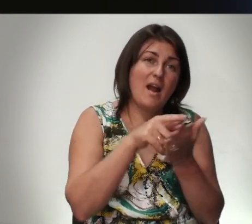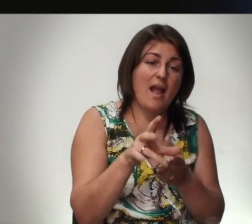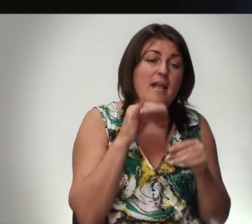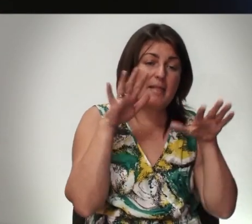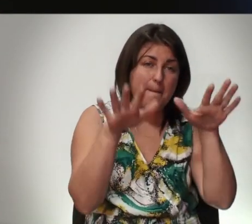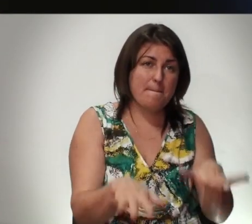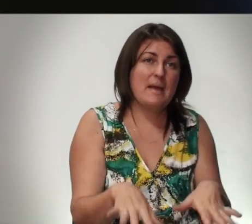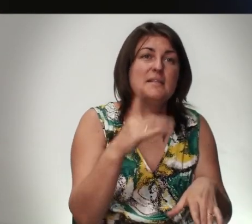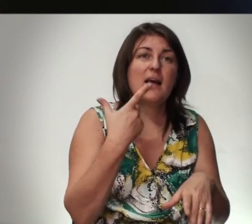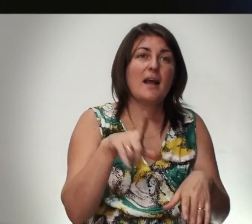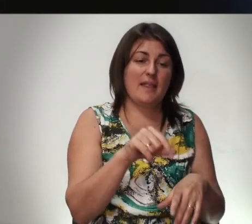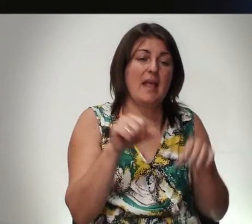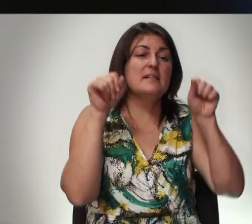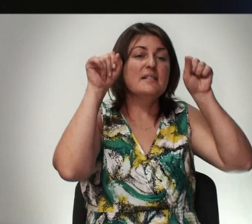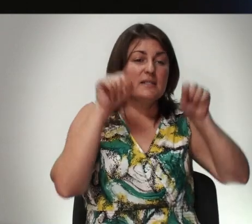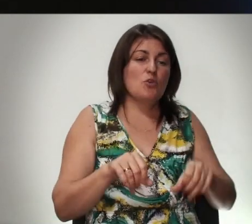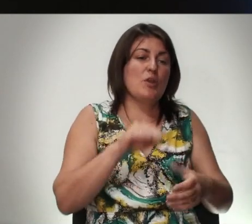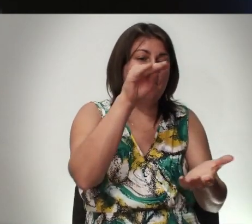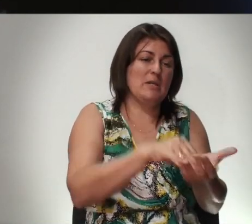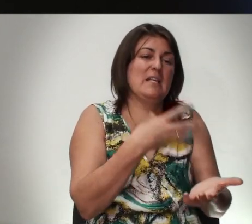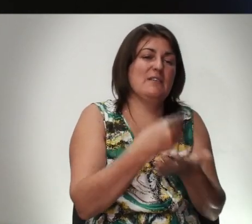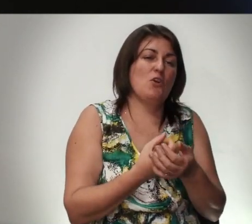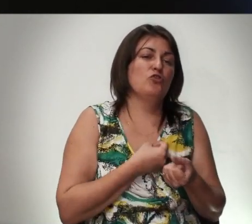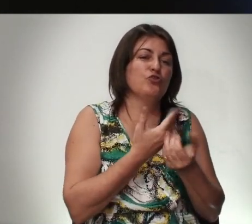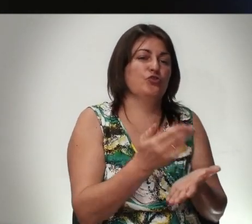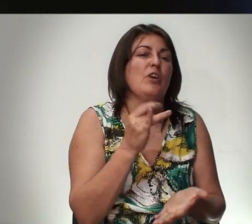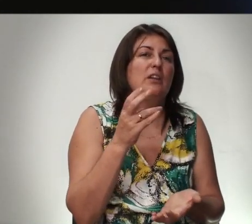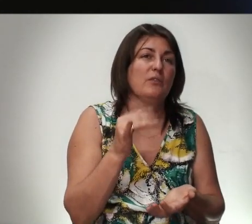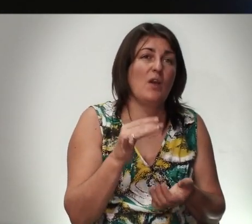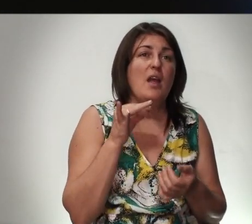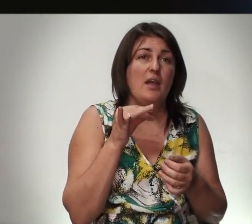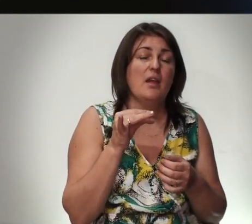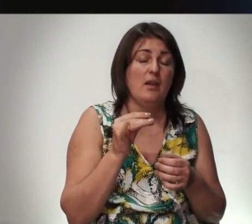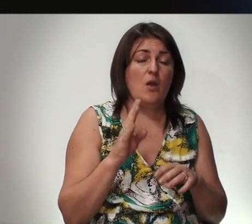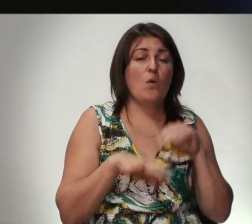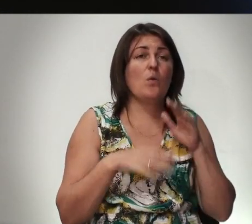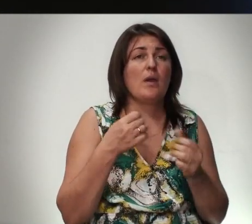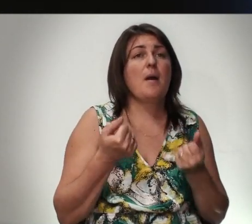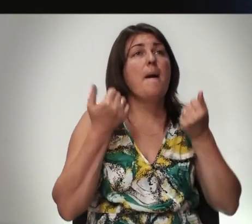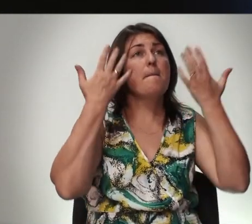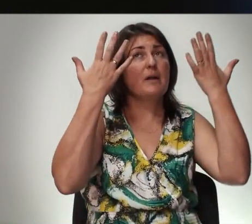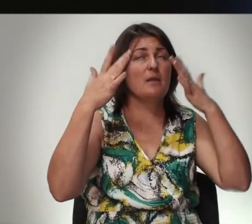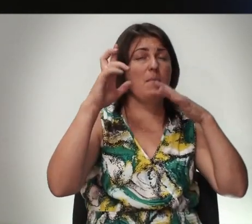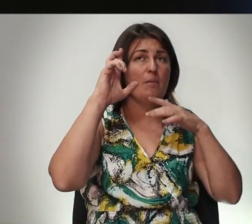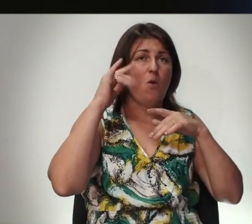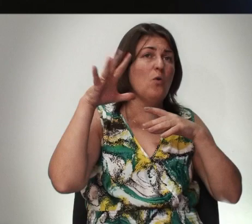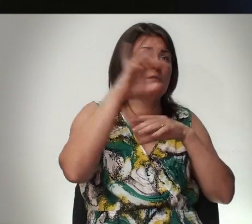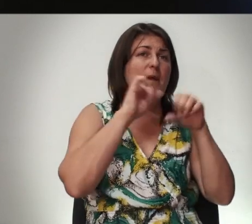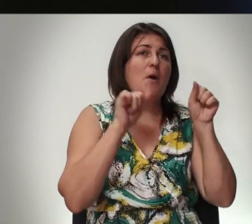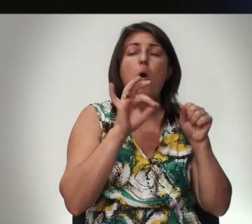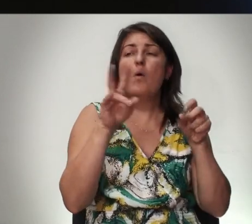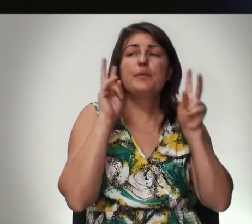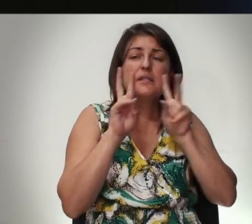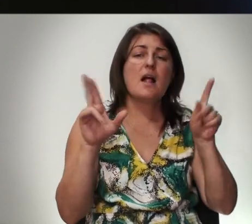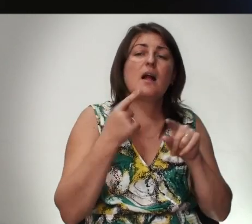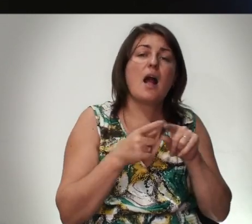На место Где Сможет Поставить Свою Жертву И Поднимал Руки Бога Всемогущего Он